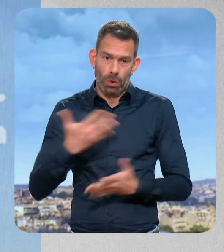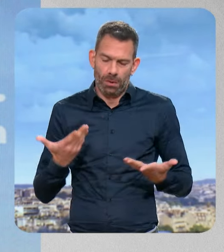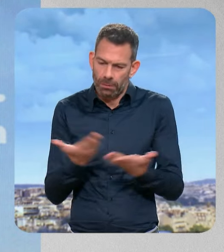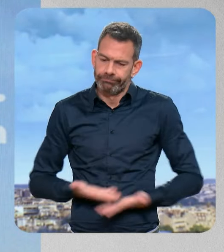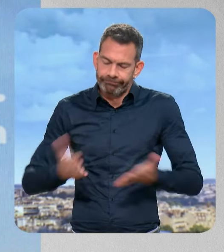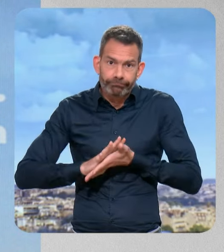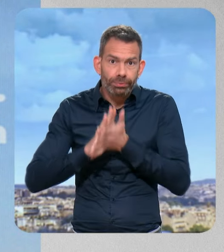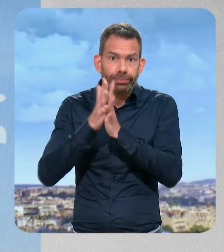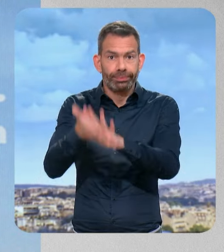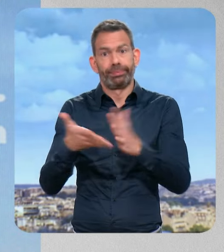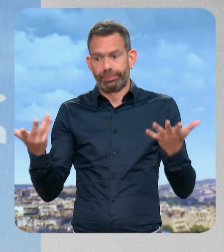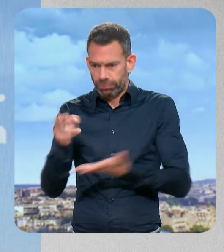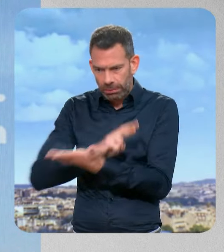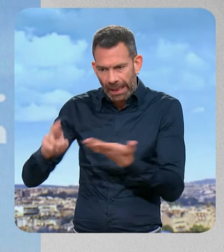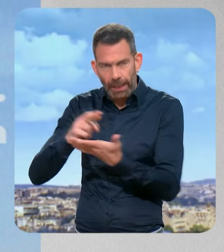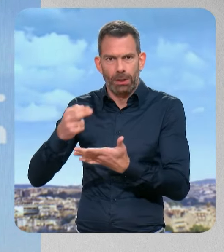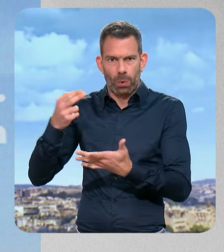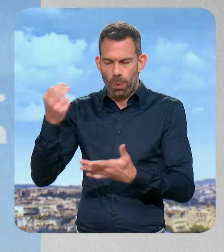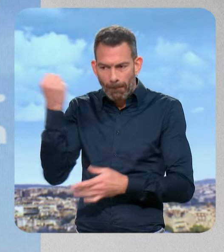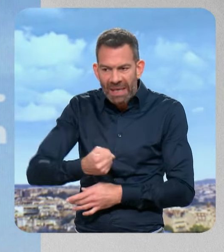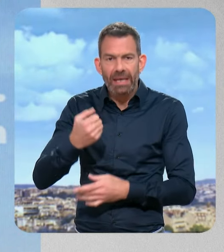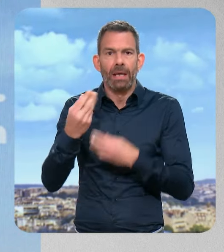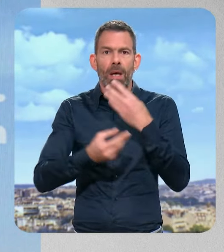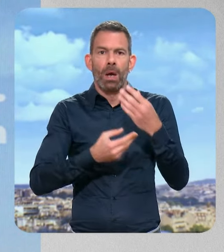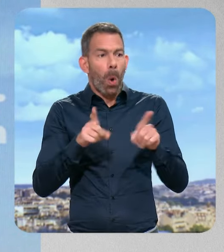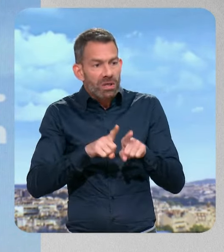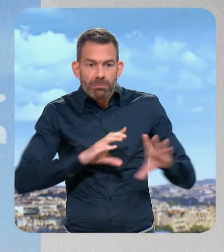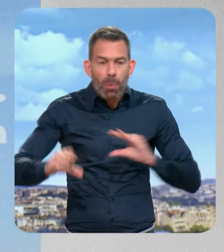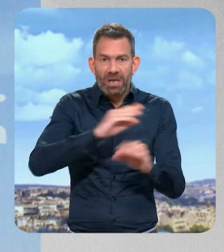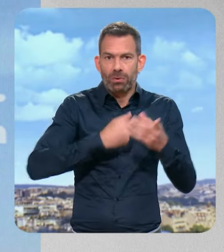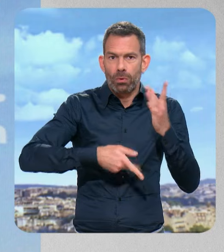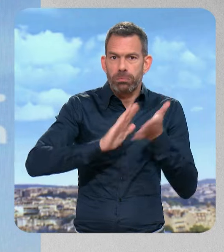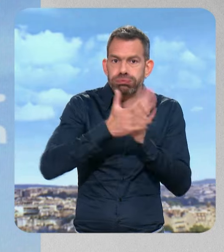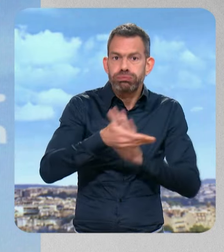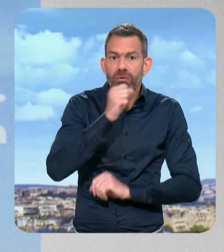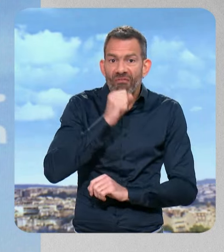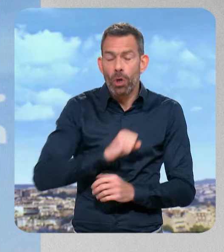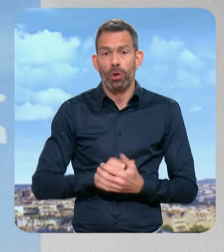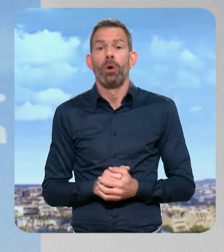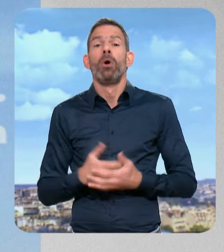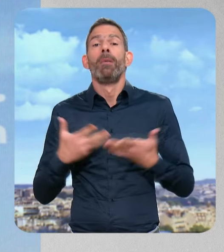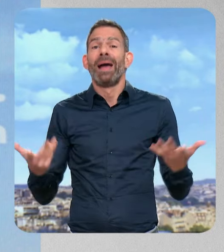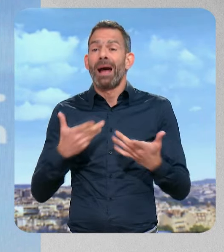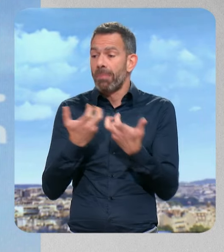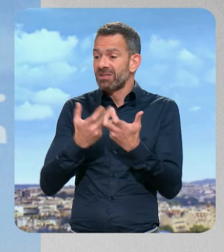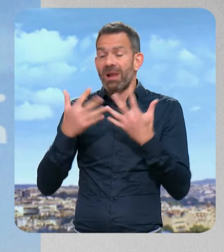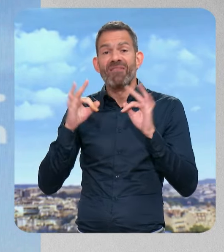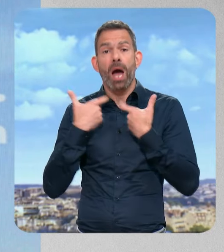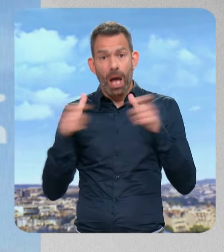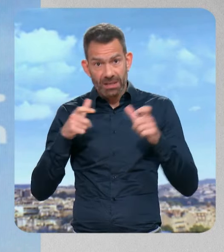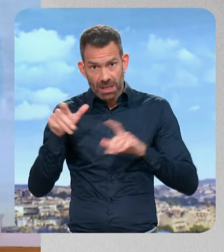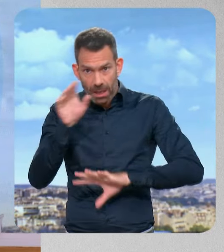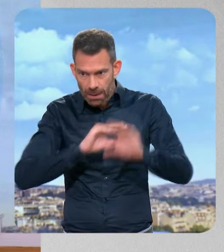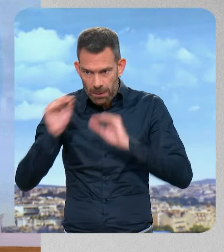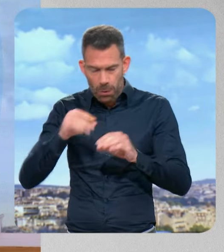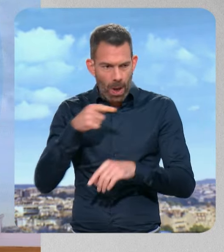largement. Le vieillissement de la population, les missions ambulancières qui sont données dorénavant aux sapeurs-pompiers parce qu'il y une pénurie pour l'accès aux soins. Tout ça fait que le